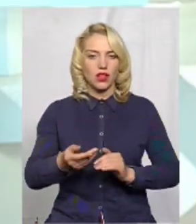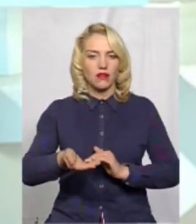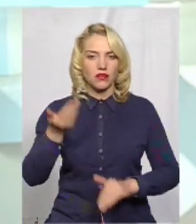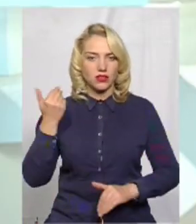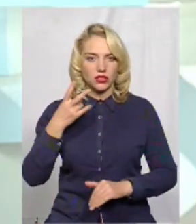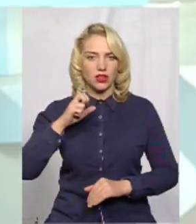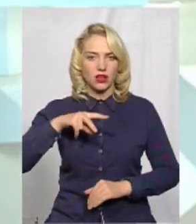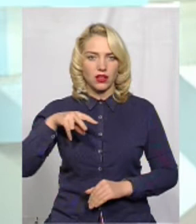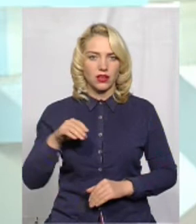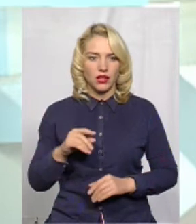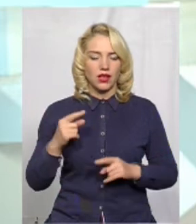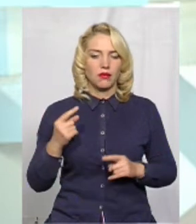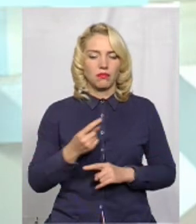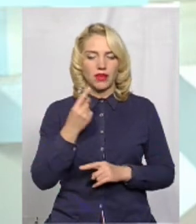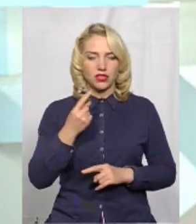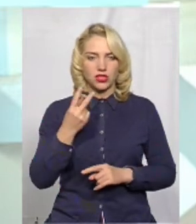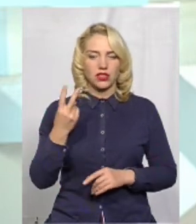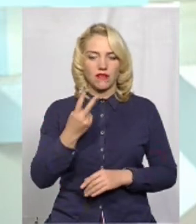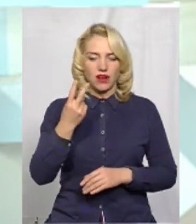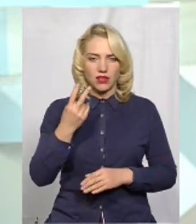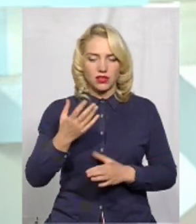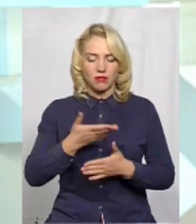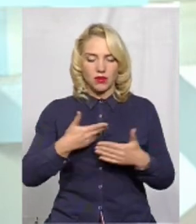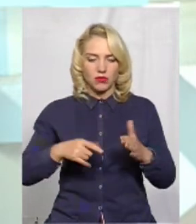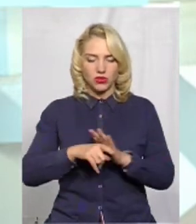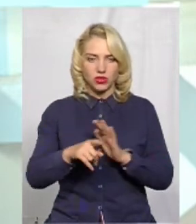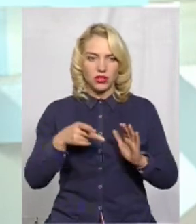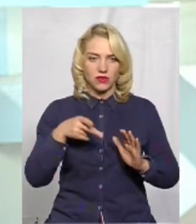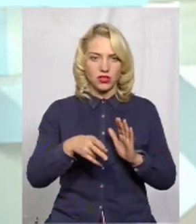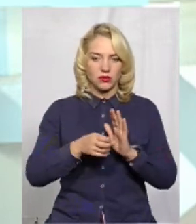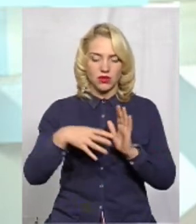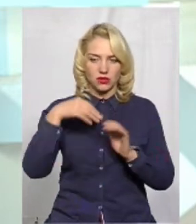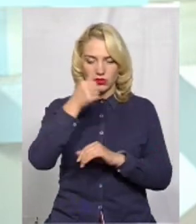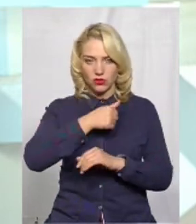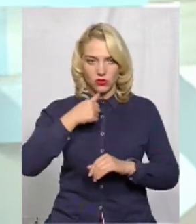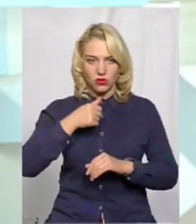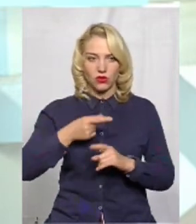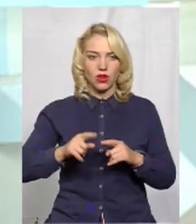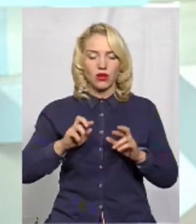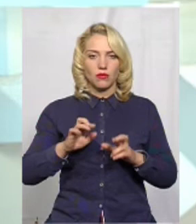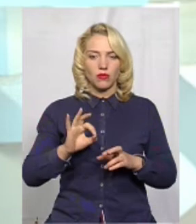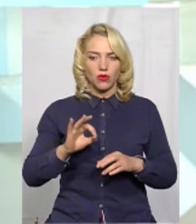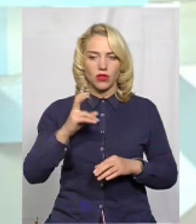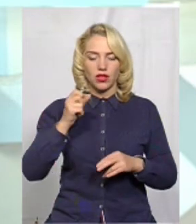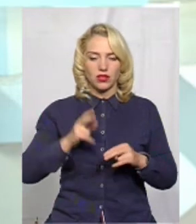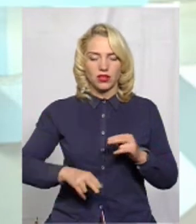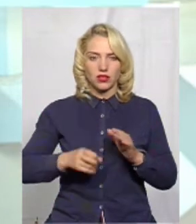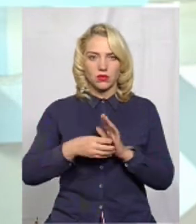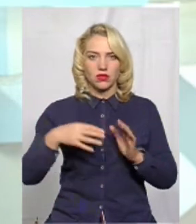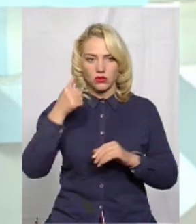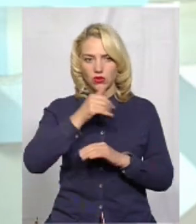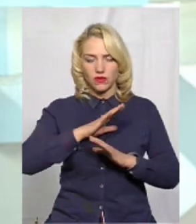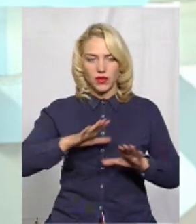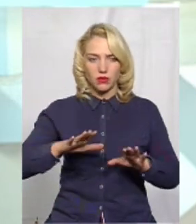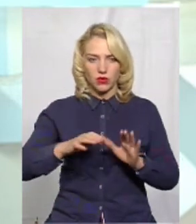але вперше, два рази ми це розпочинали, починаючи з 2015-го року, бо на кінець 2015-го року